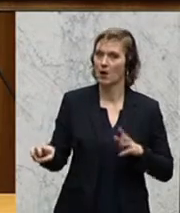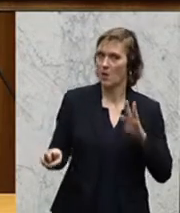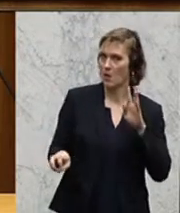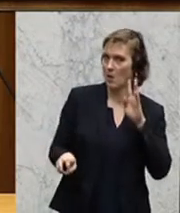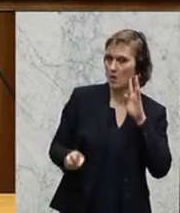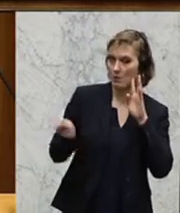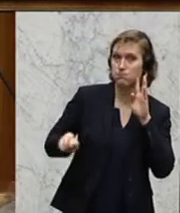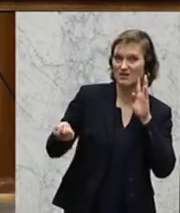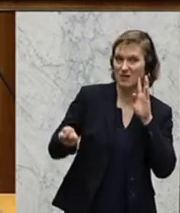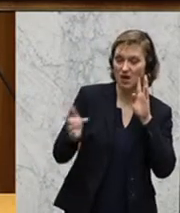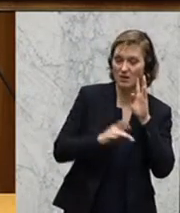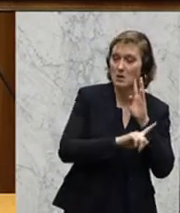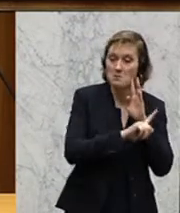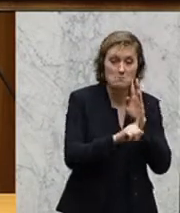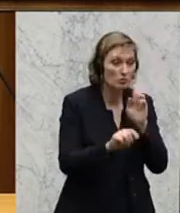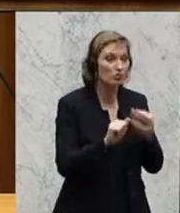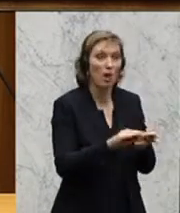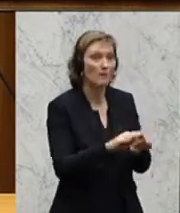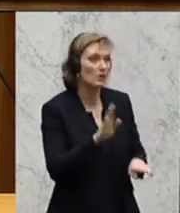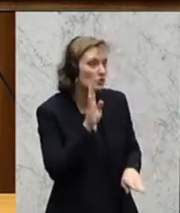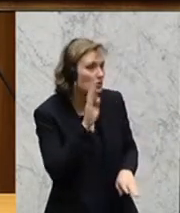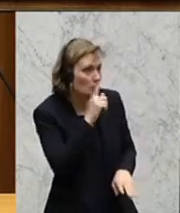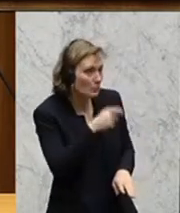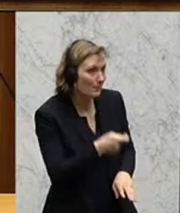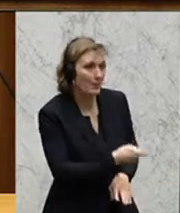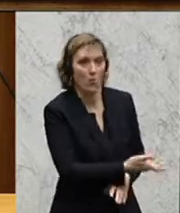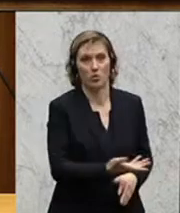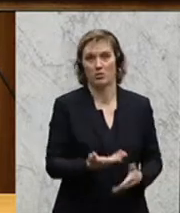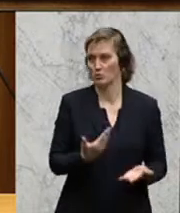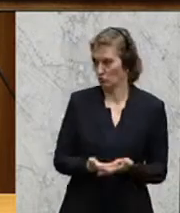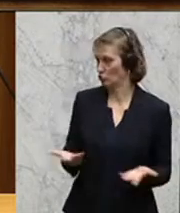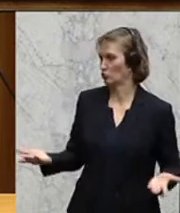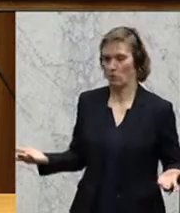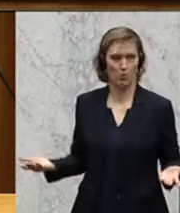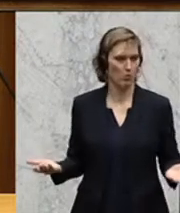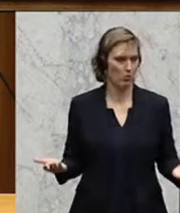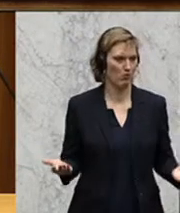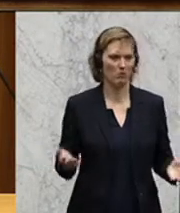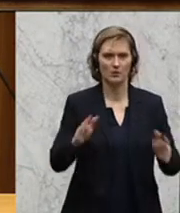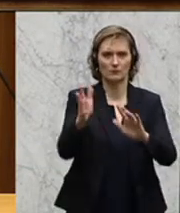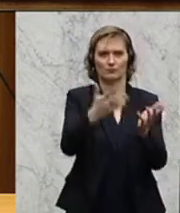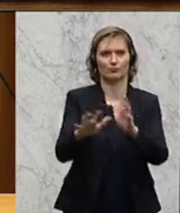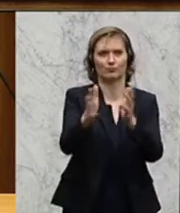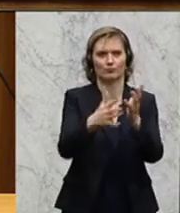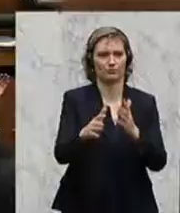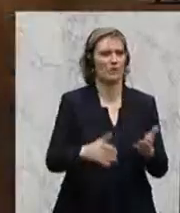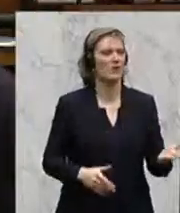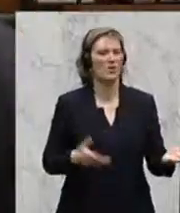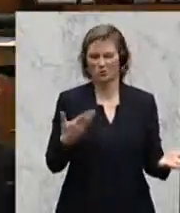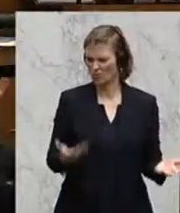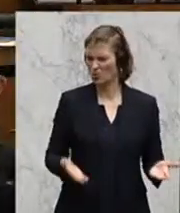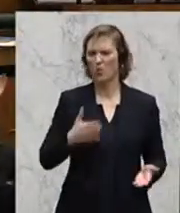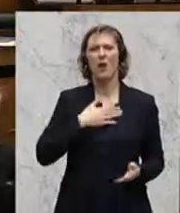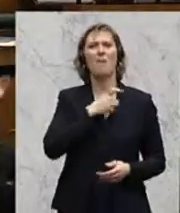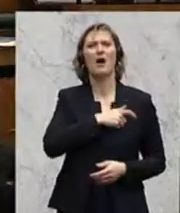auch noch unsere Bürger bis hin zum Stammtisch auch noch befassen können und auch abhören können. Das kann es nicht sein und das wird es auch mit den